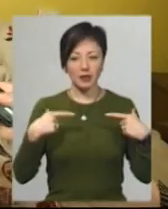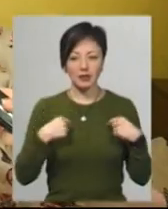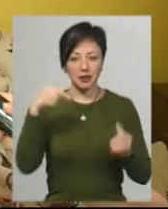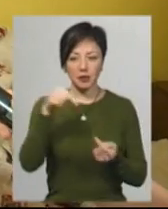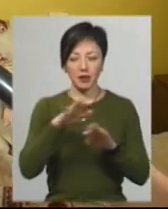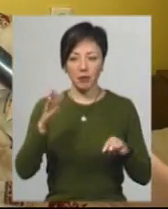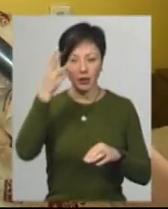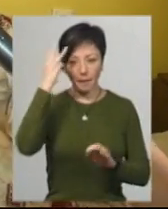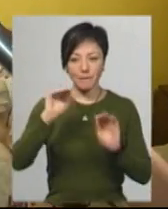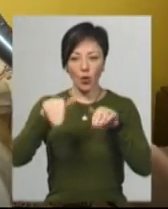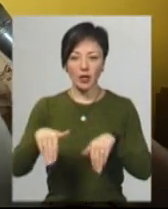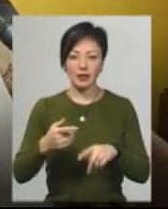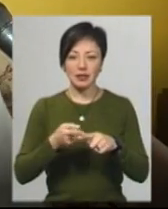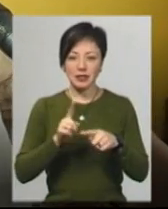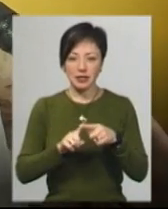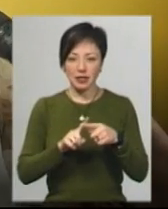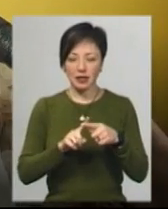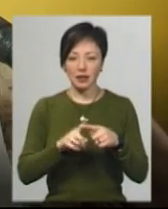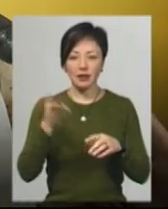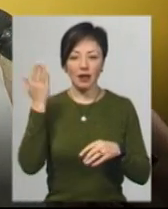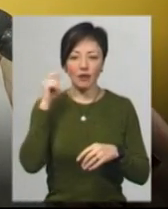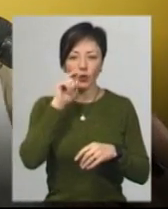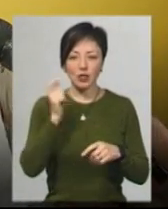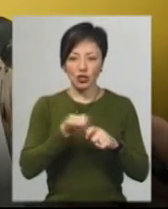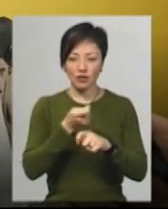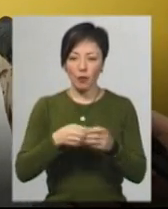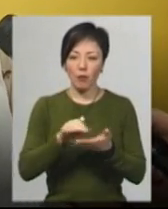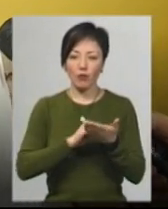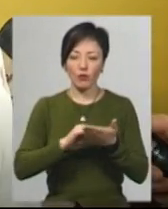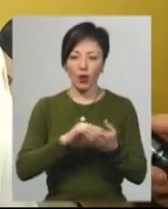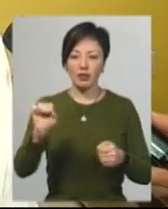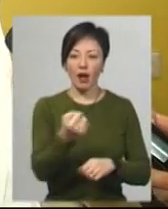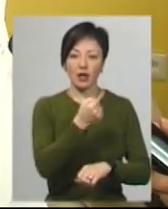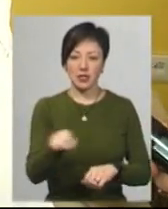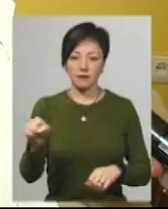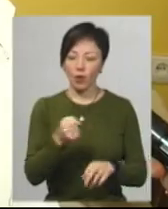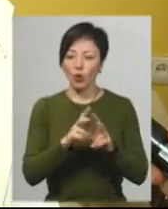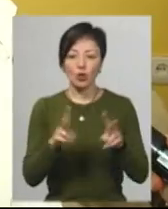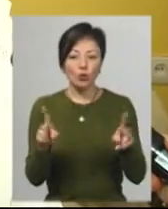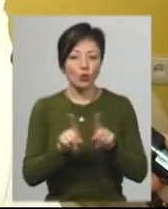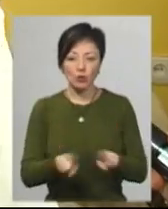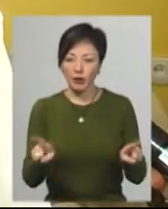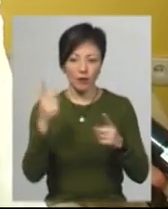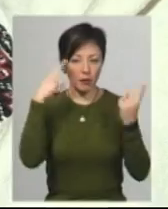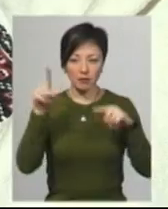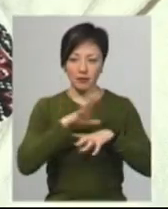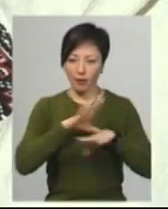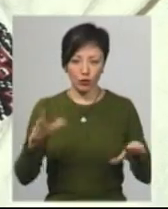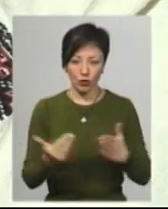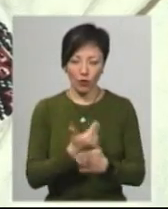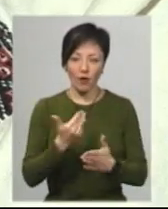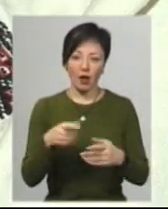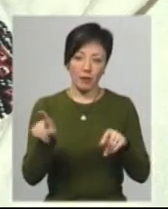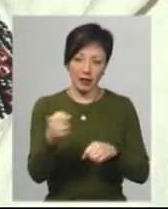зерунки. Це занизування. Всі давні українські шви, вони повторювали тканство. Тобто ніхто особливо нічого не придумав, ніби